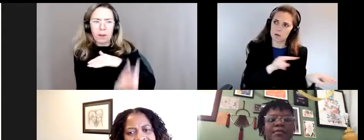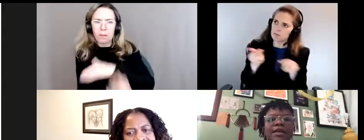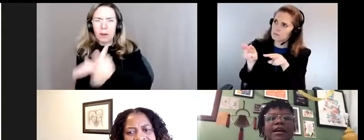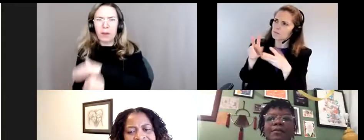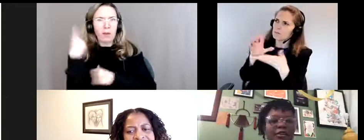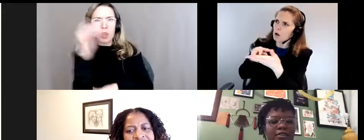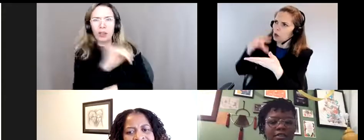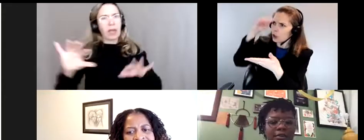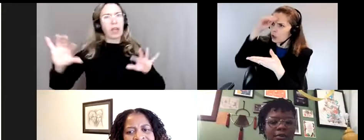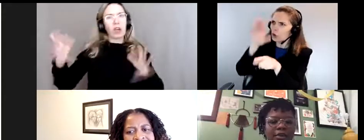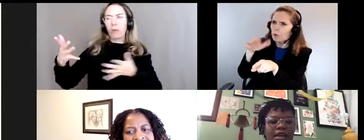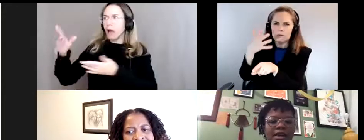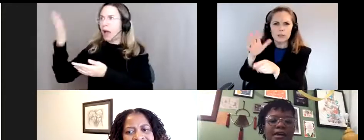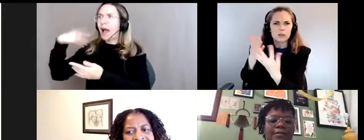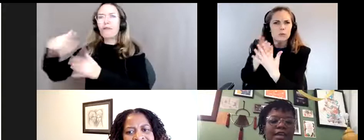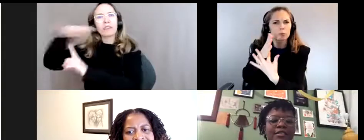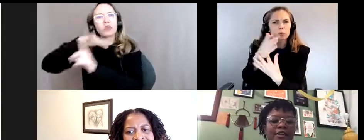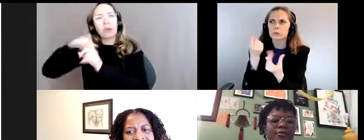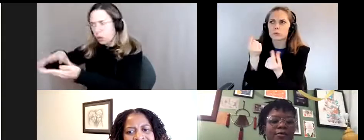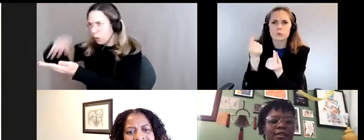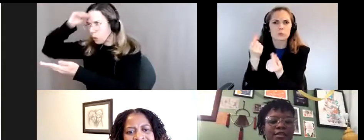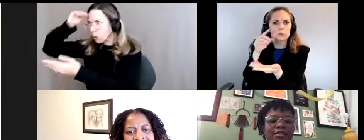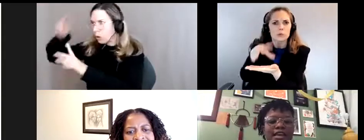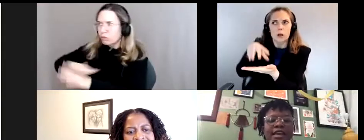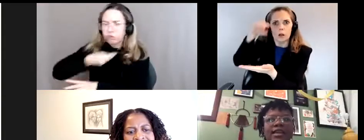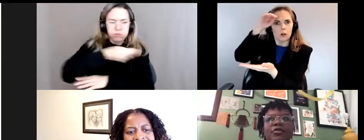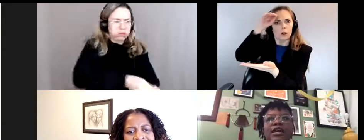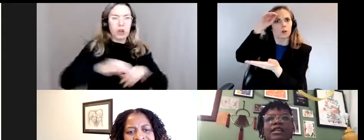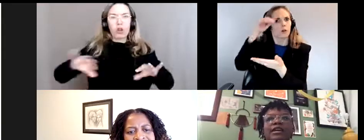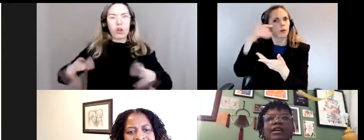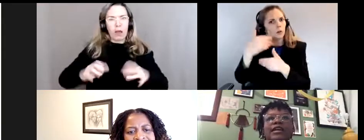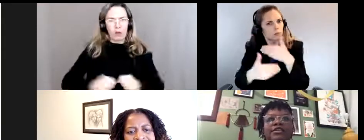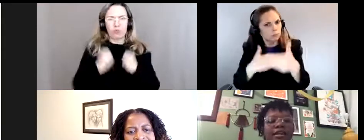donc, comment est-ce qu'on peut en apprendre de ces situations-là, comment est-ce qu'on peut renforcer nos mouvements